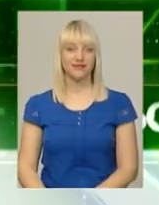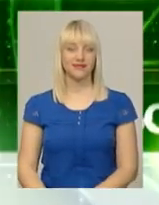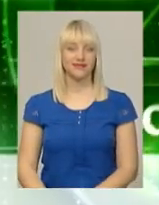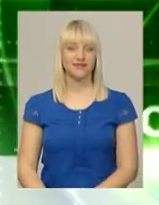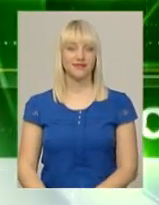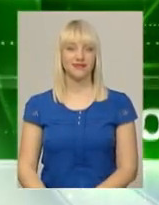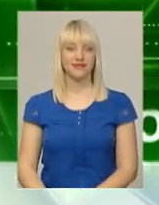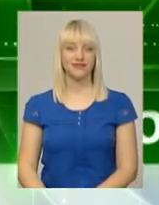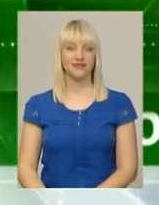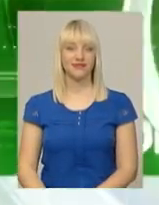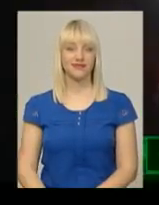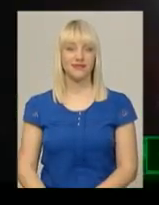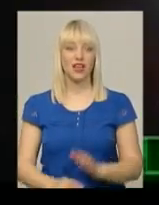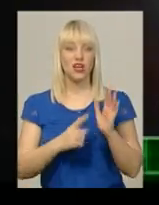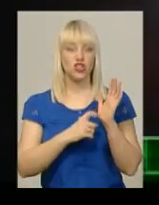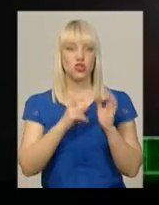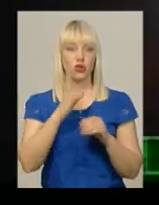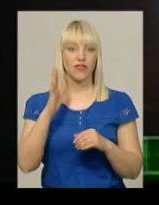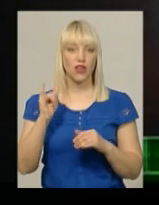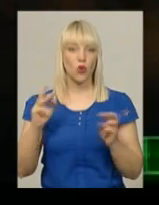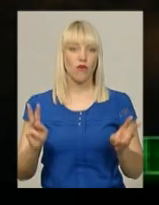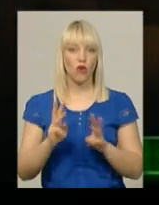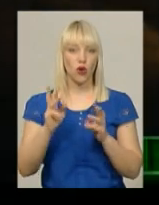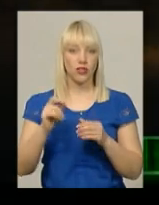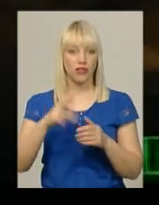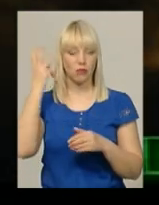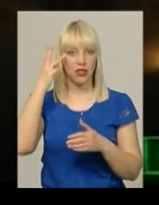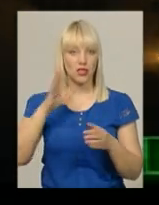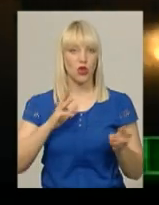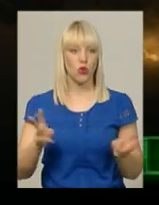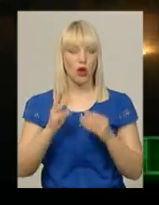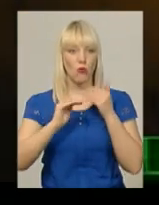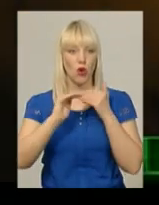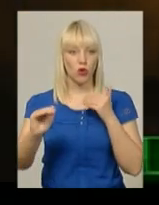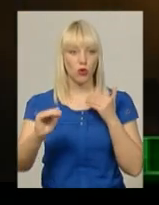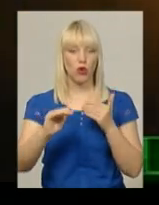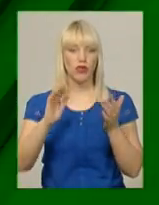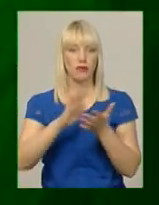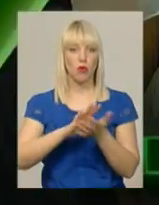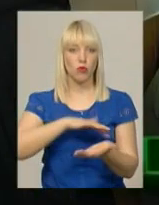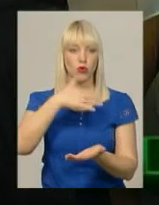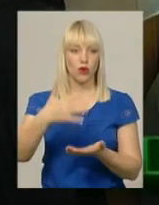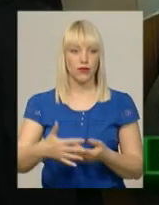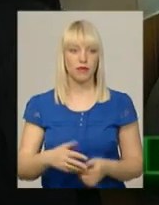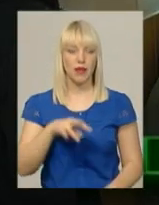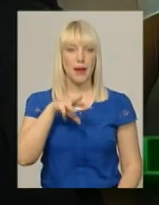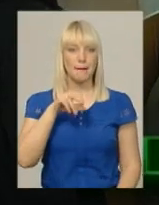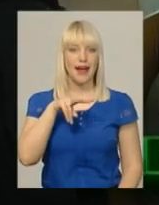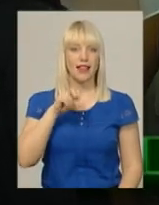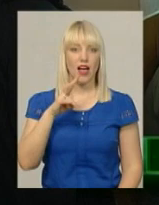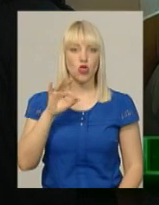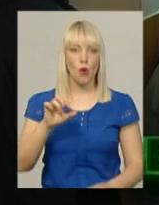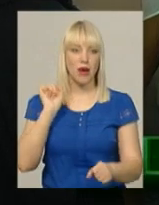Музика 600 квадратів у вогні. У Хмельницькому горів полігон твердих побутових відходів. Меланома? Стоп!